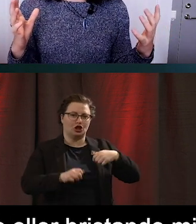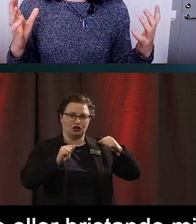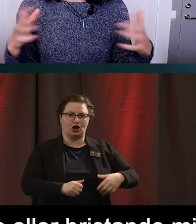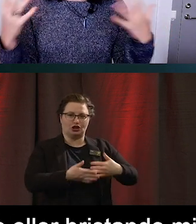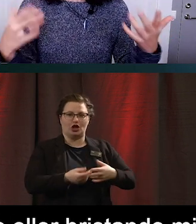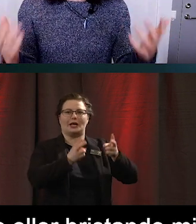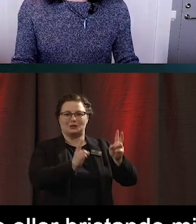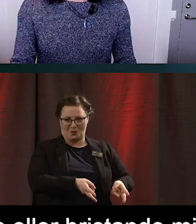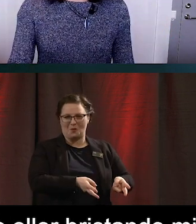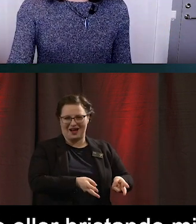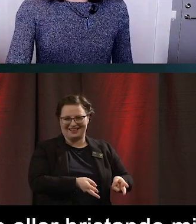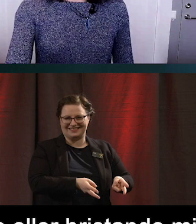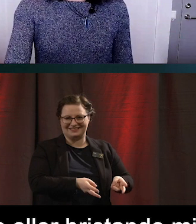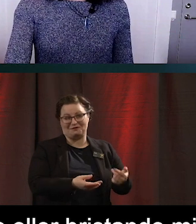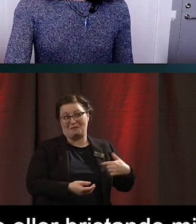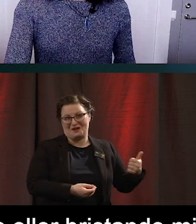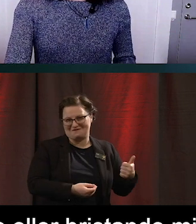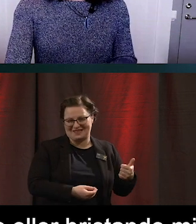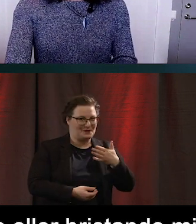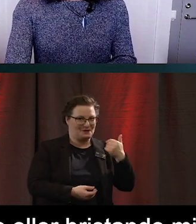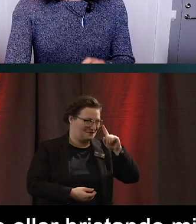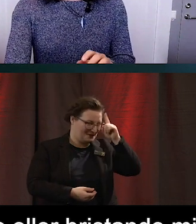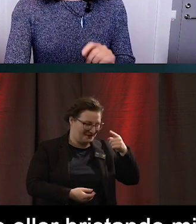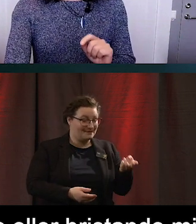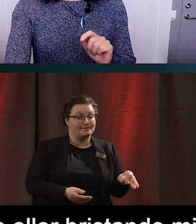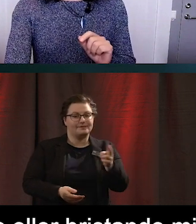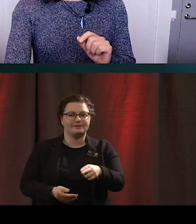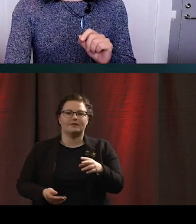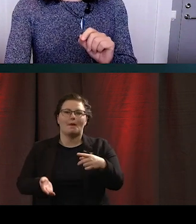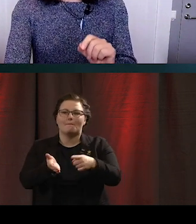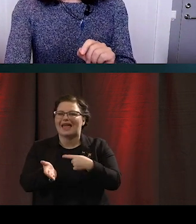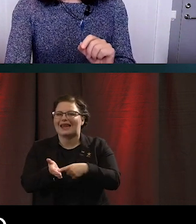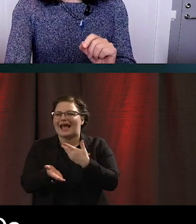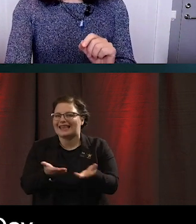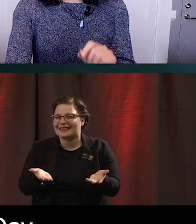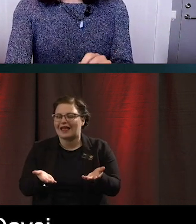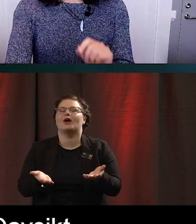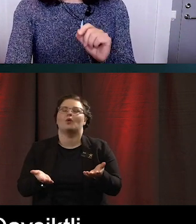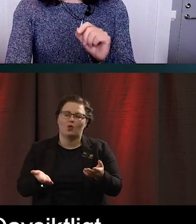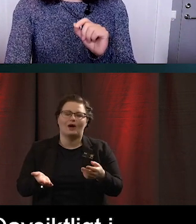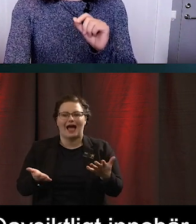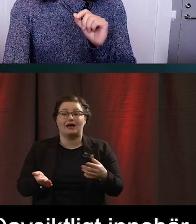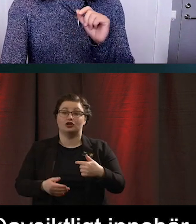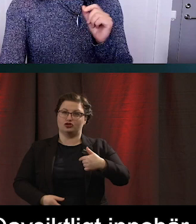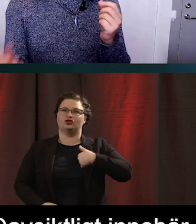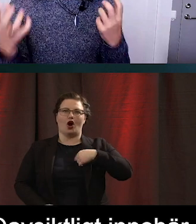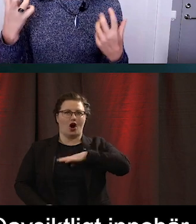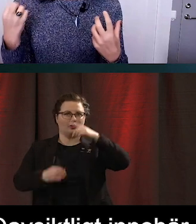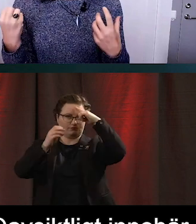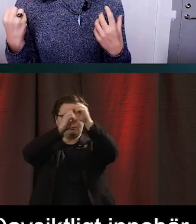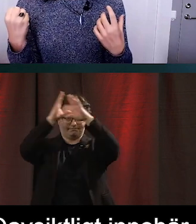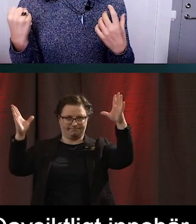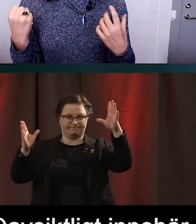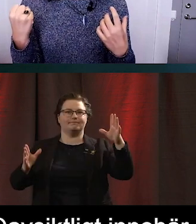behövdes. När det är oavsiktligt så betyder det att vi ger oss in med en intention men vi